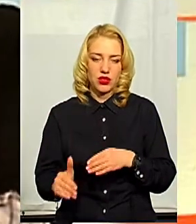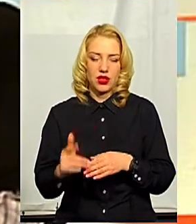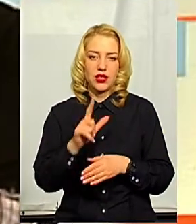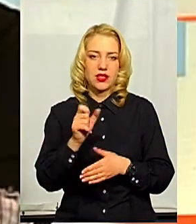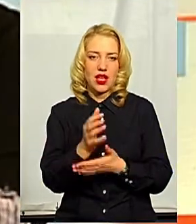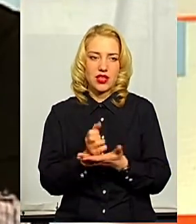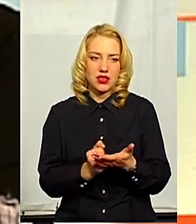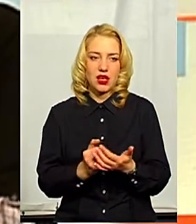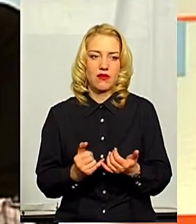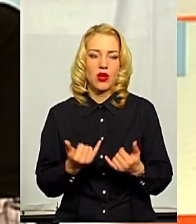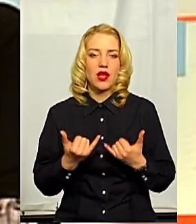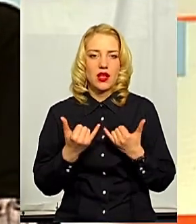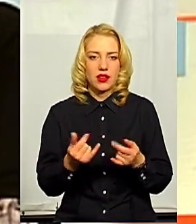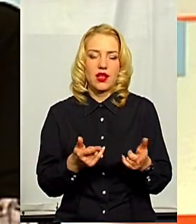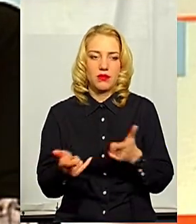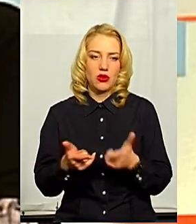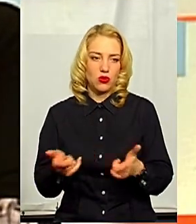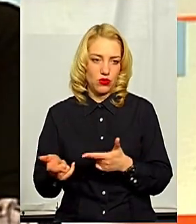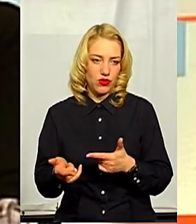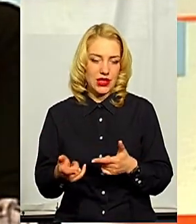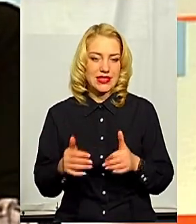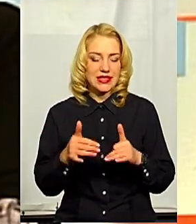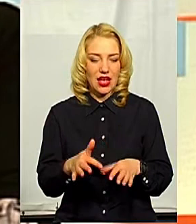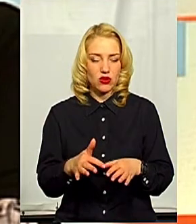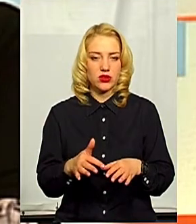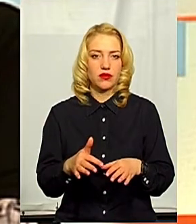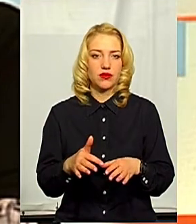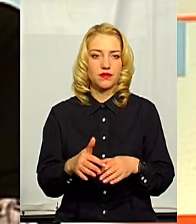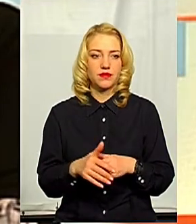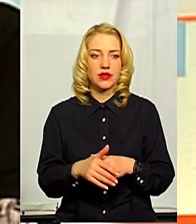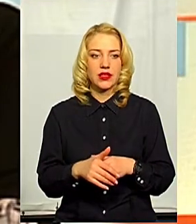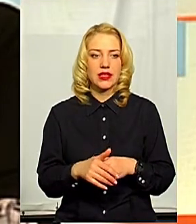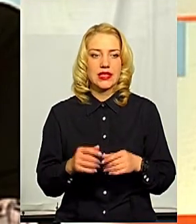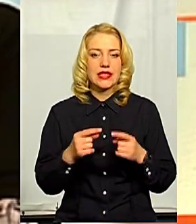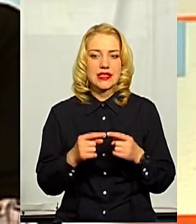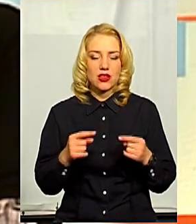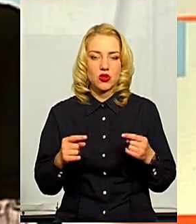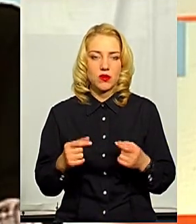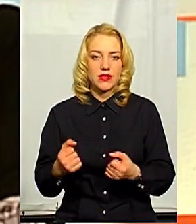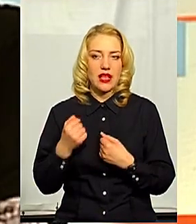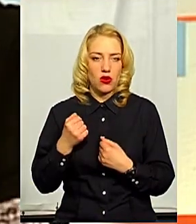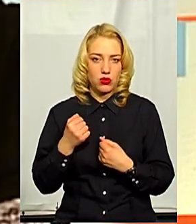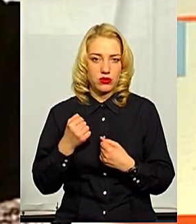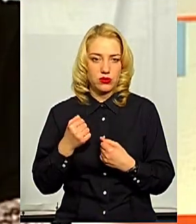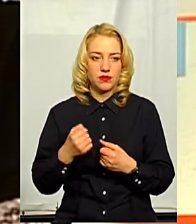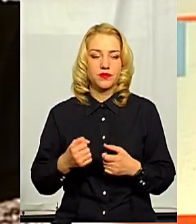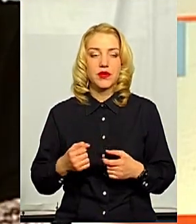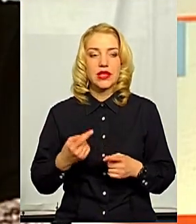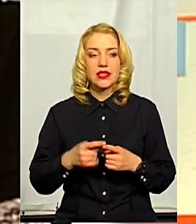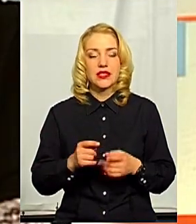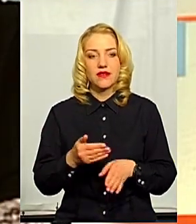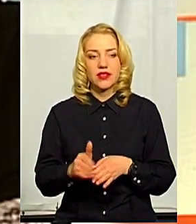підготовку засобів захисту. Це